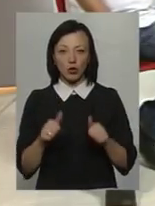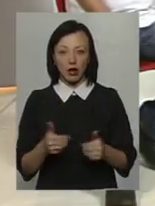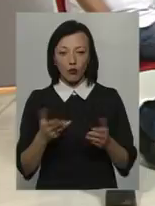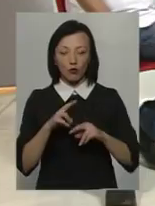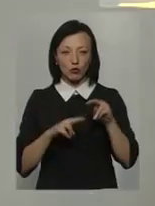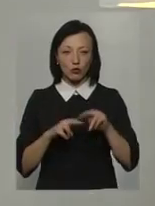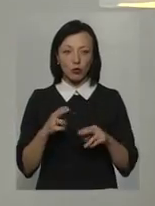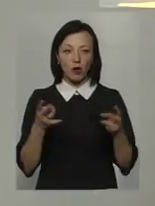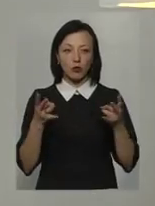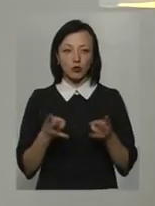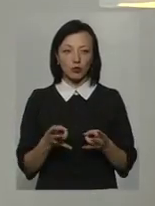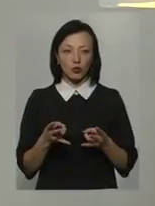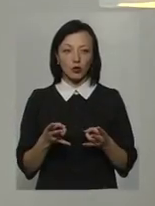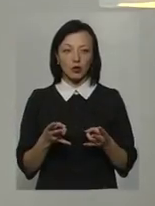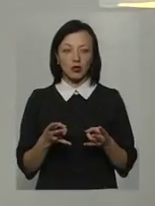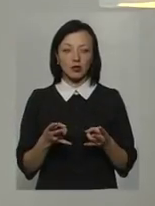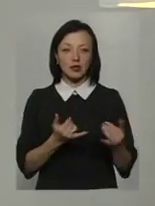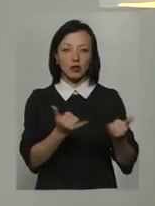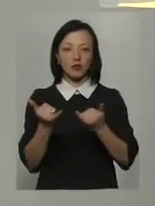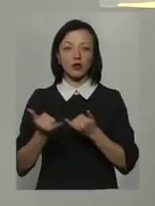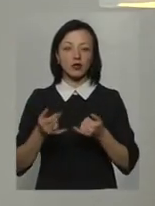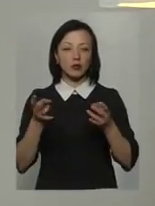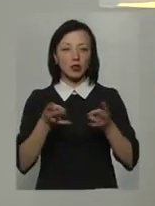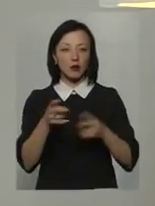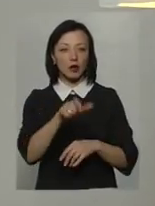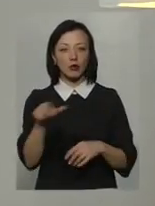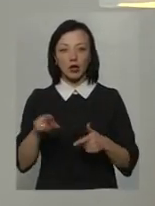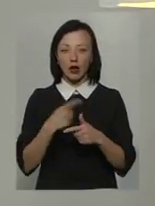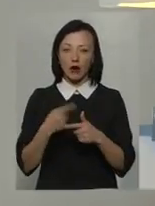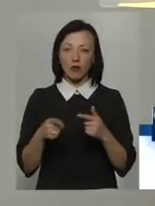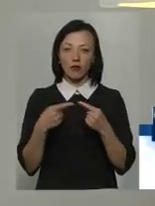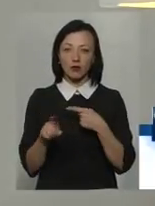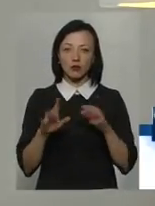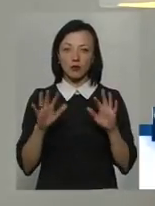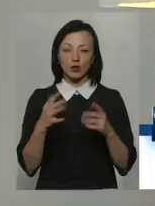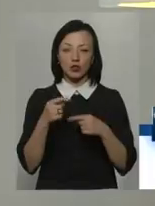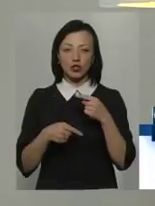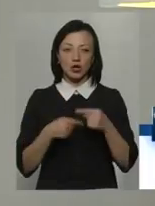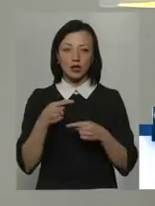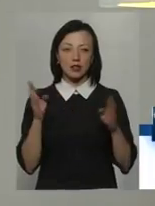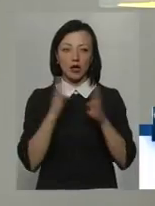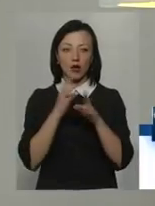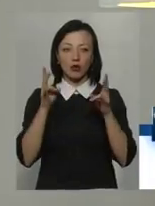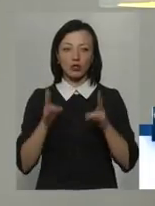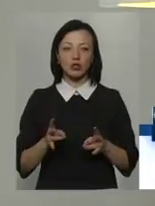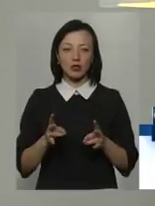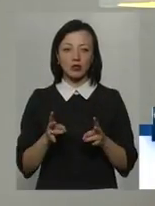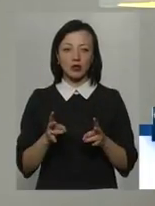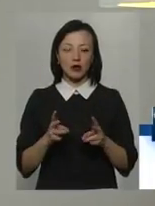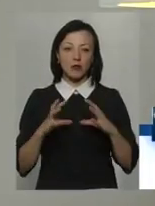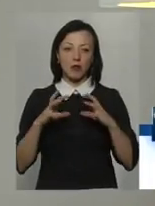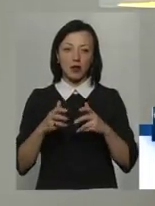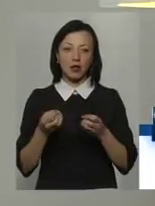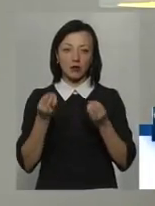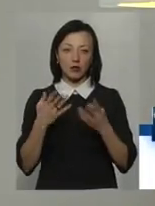будуємо, яка потребує там задовільнити потреби людей, або в іншому випадку, через екологічні катастрофи, планета просто